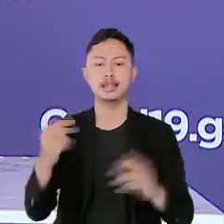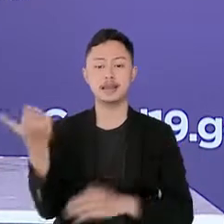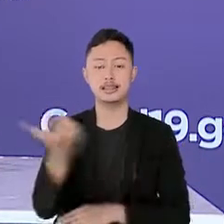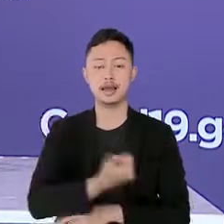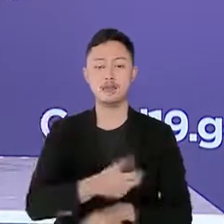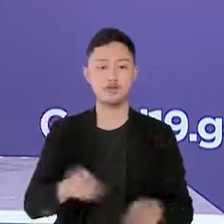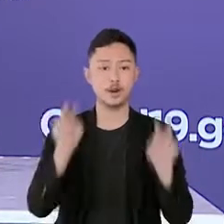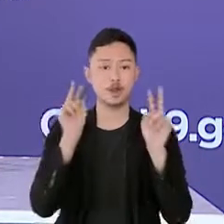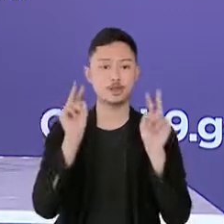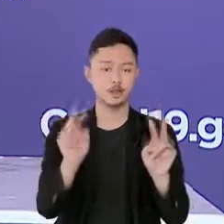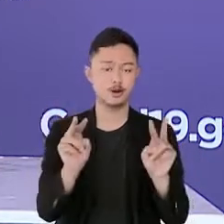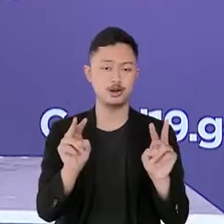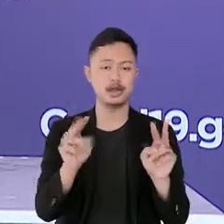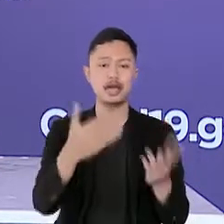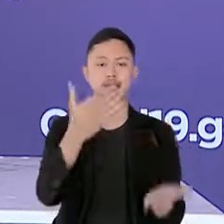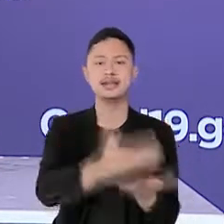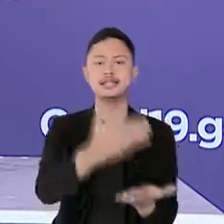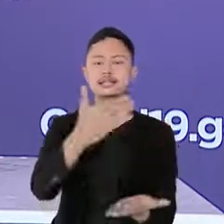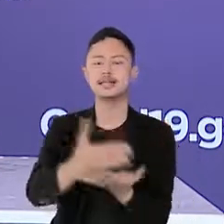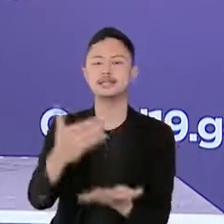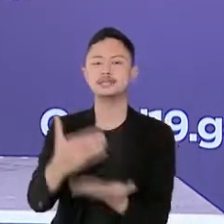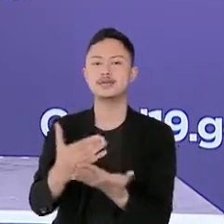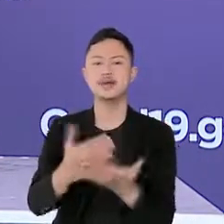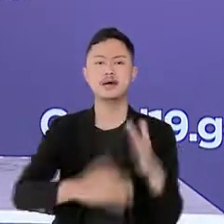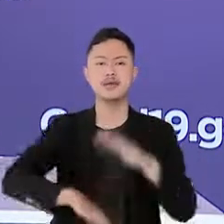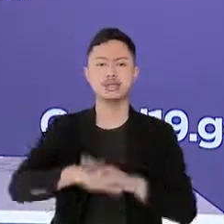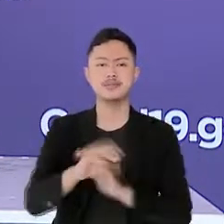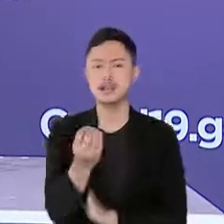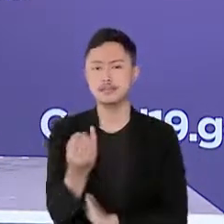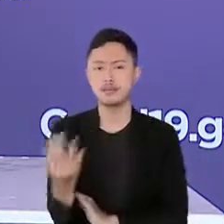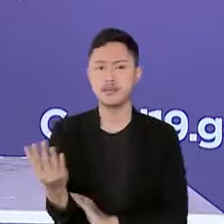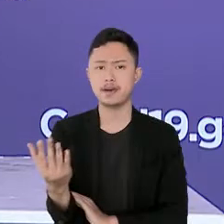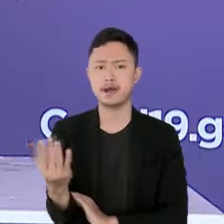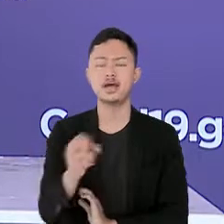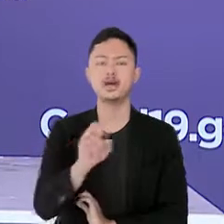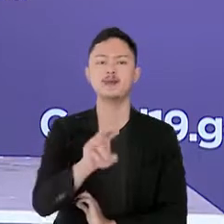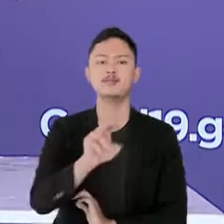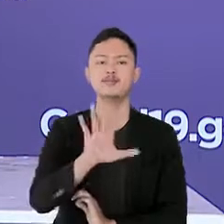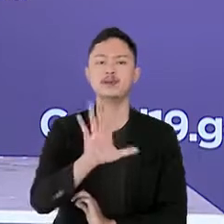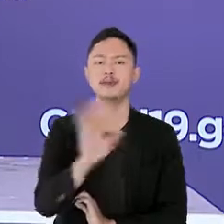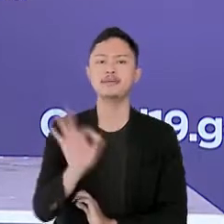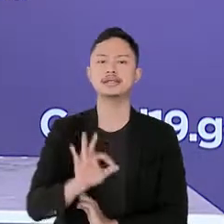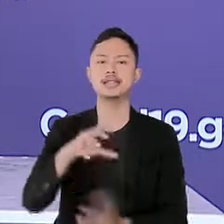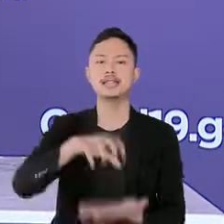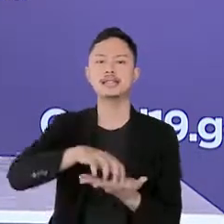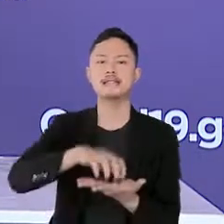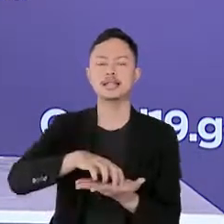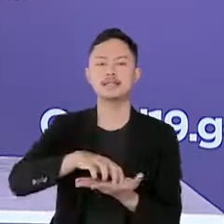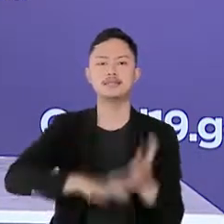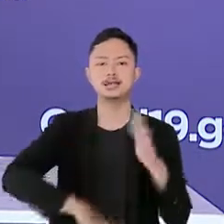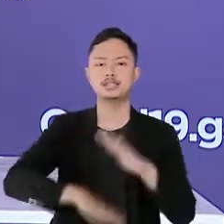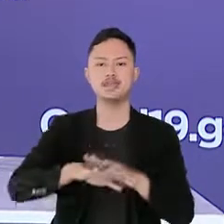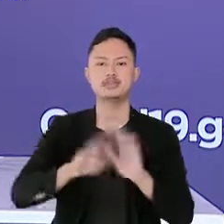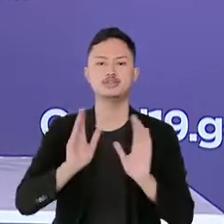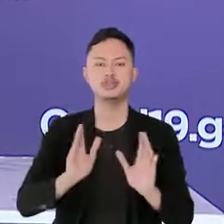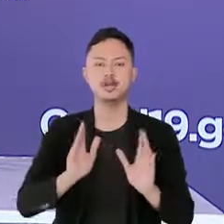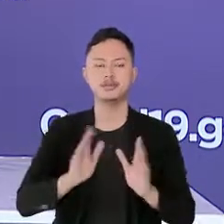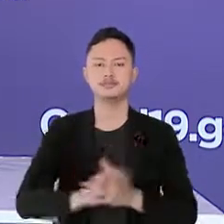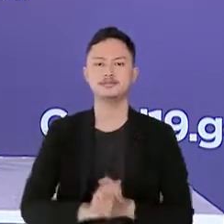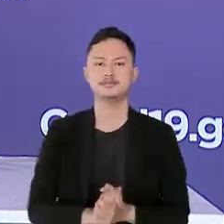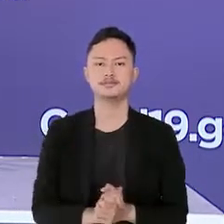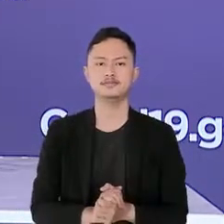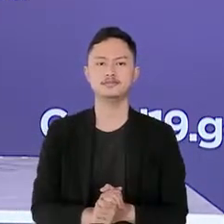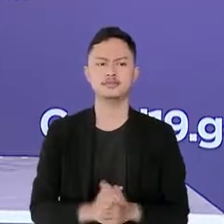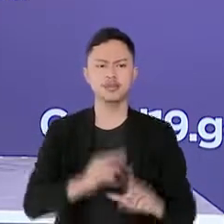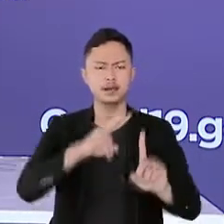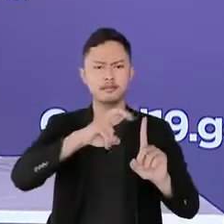seluruh venue pertandingan maksimal 25% dari kapasitas total melakukan screening sec